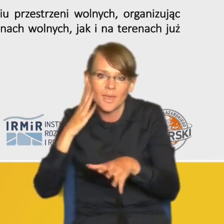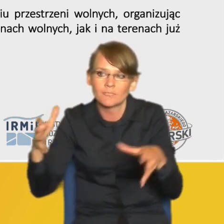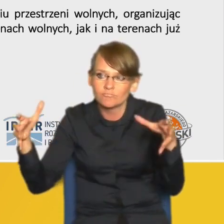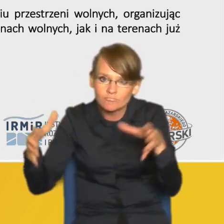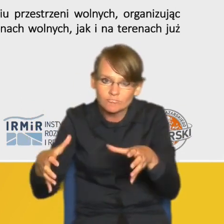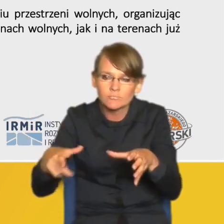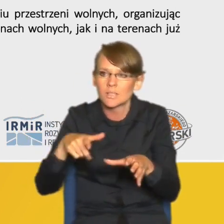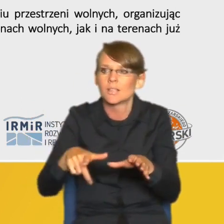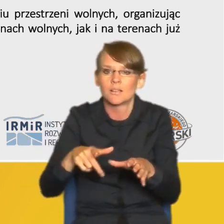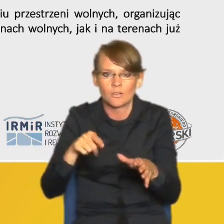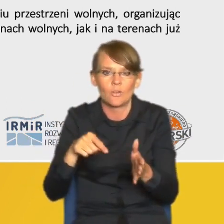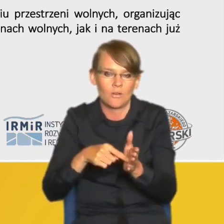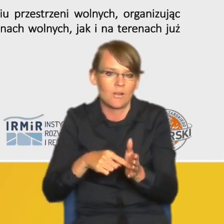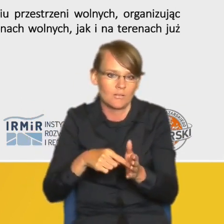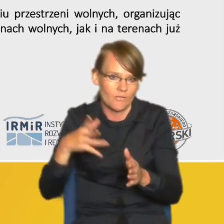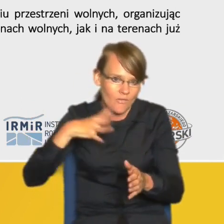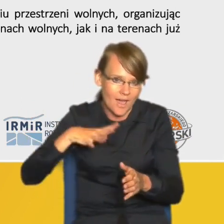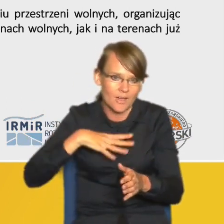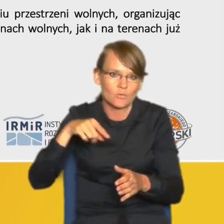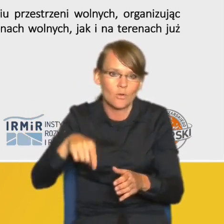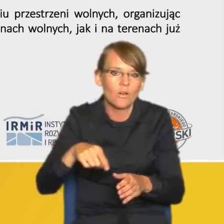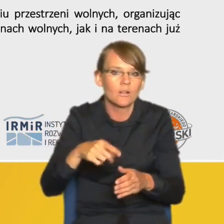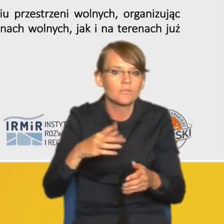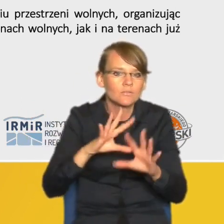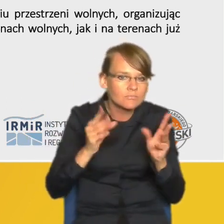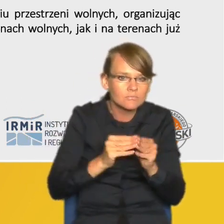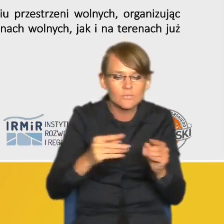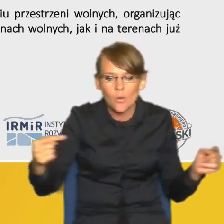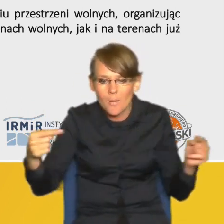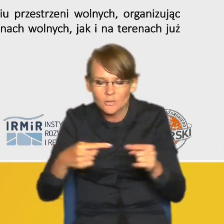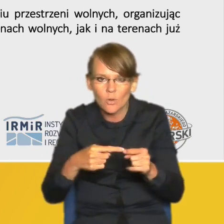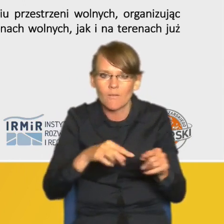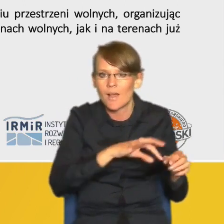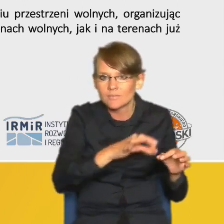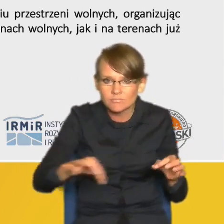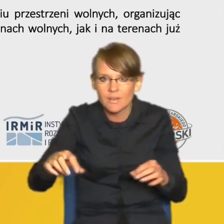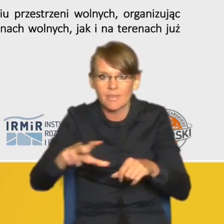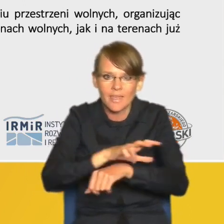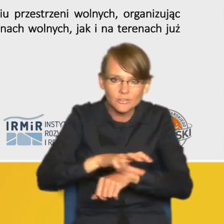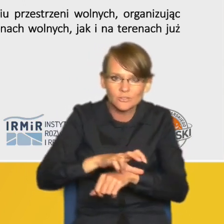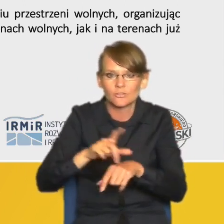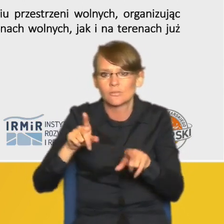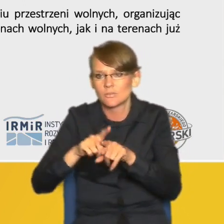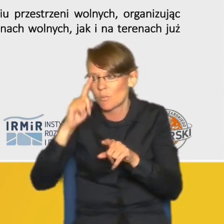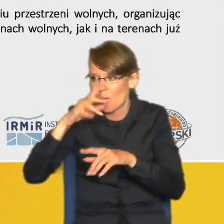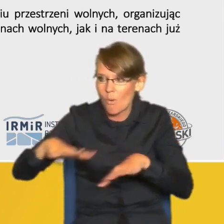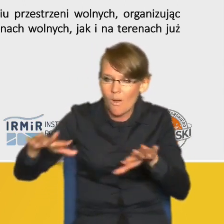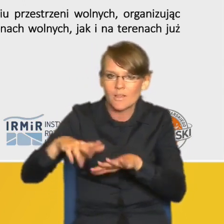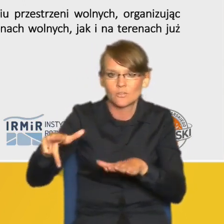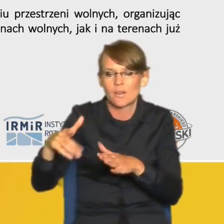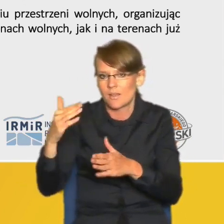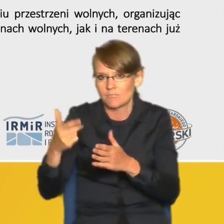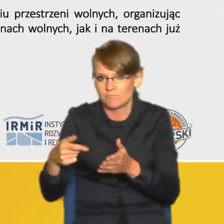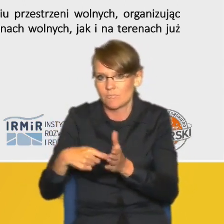sens doprowadzania tam infrastruktury technicznej budowania odpowiedniej infrastruktury społecznej a więc już wtedy